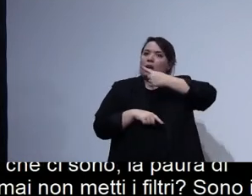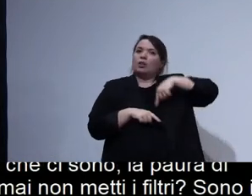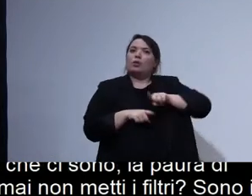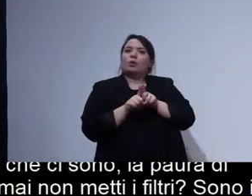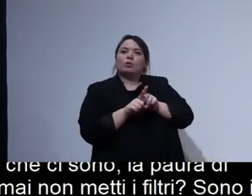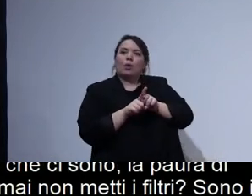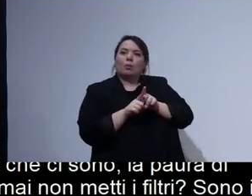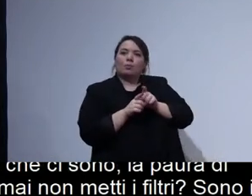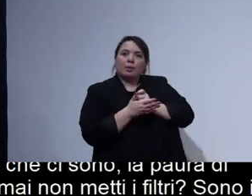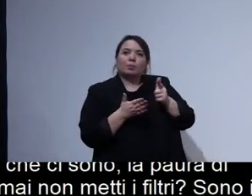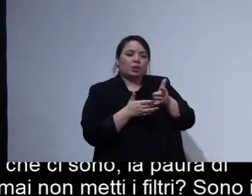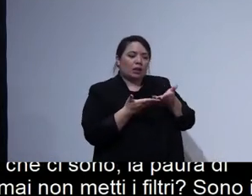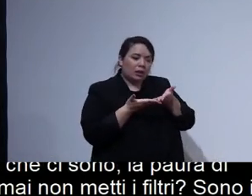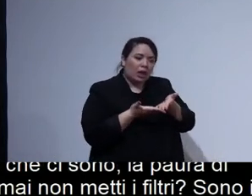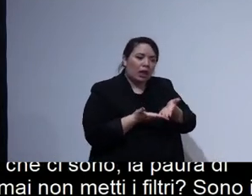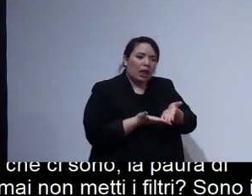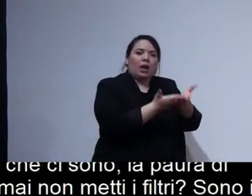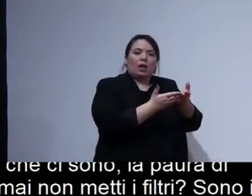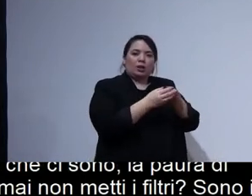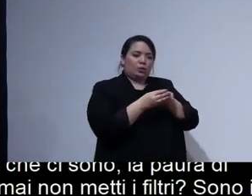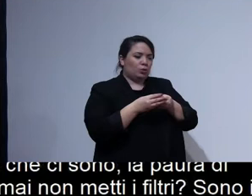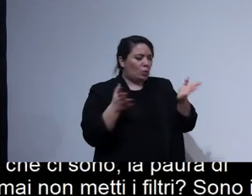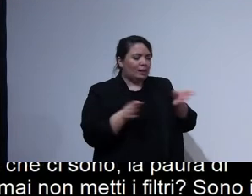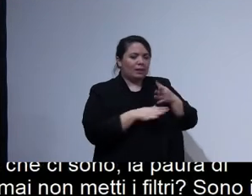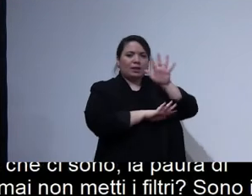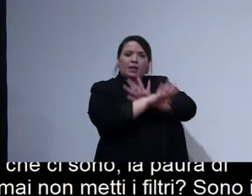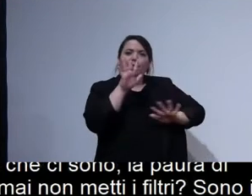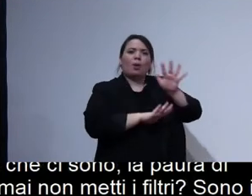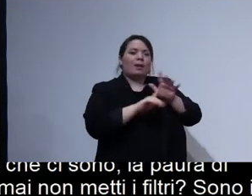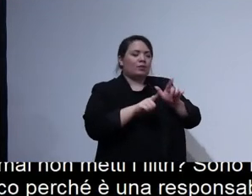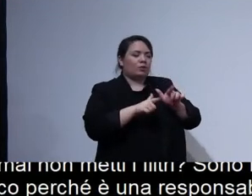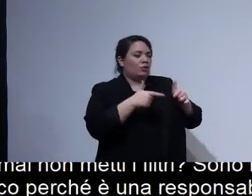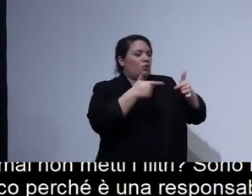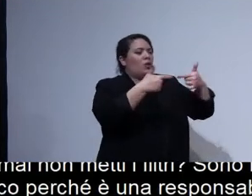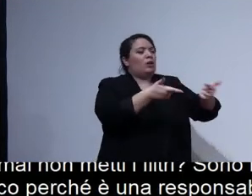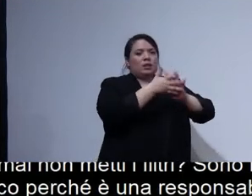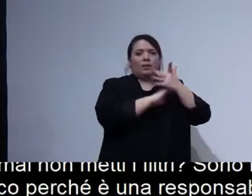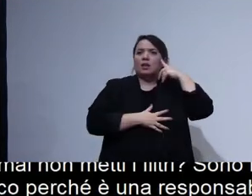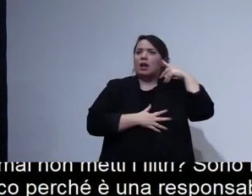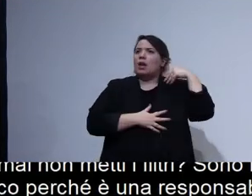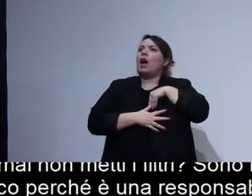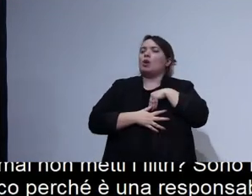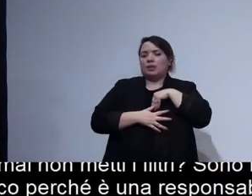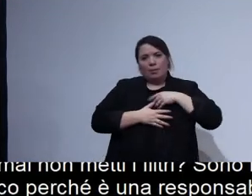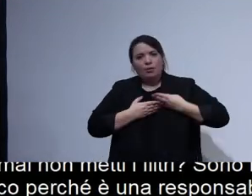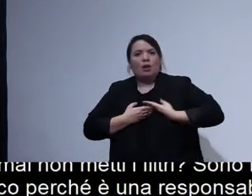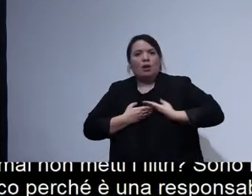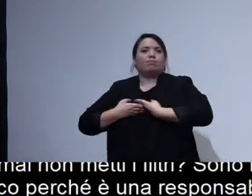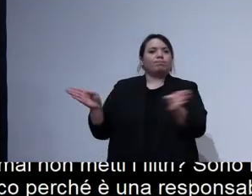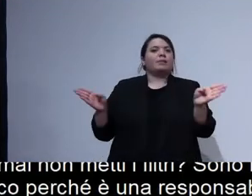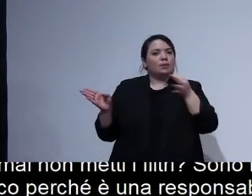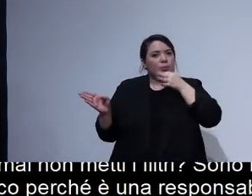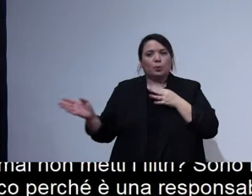tutti gli strumenti per poter ospitare, aprire la porta e consentire ad altre persone di avere un